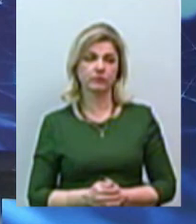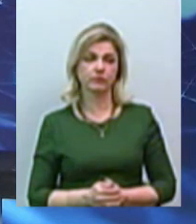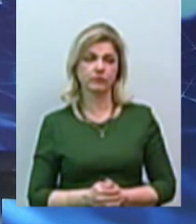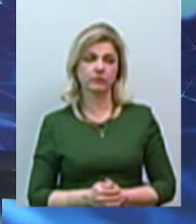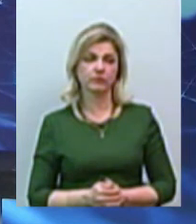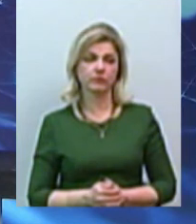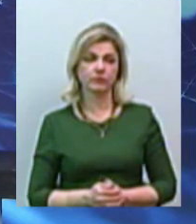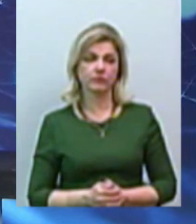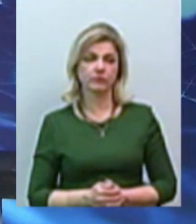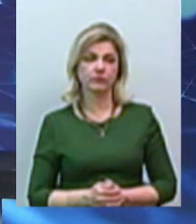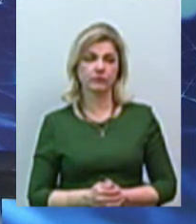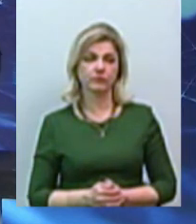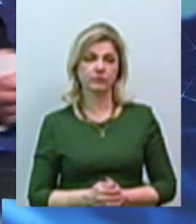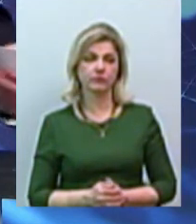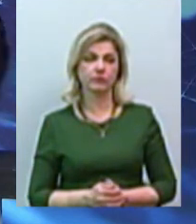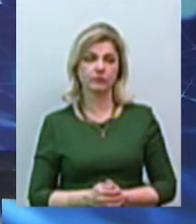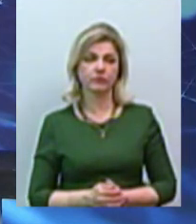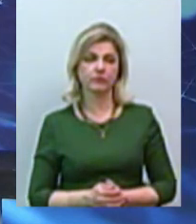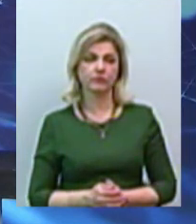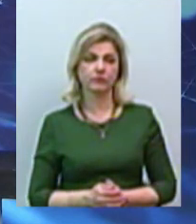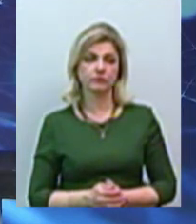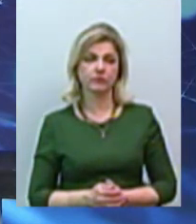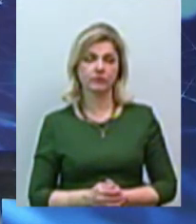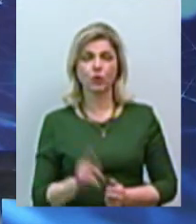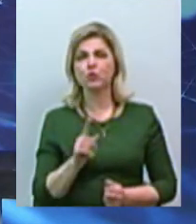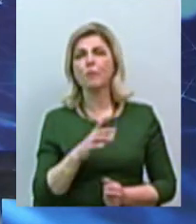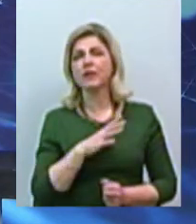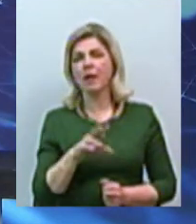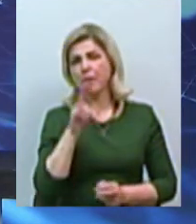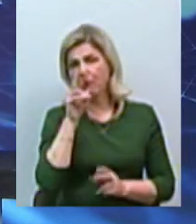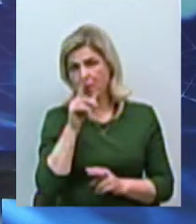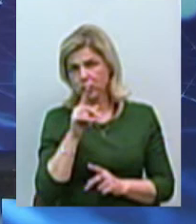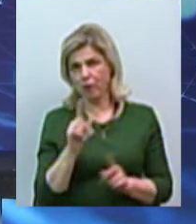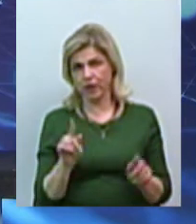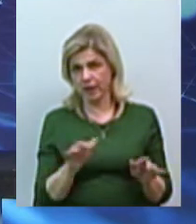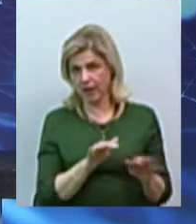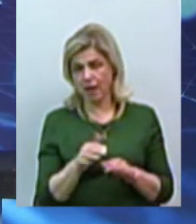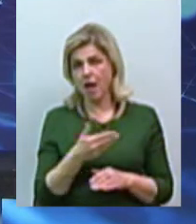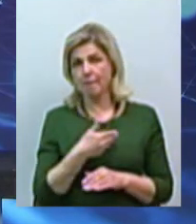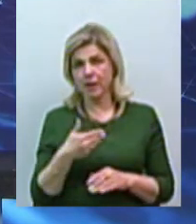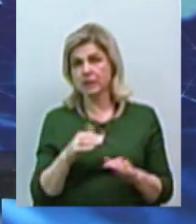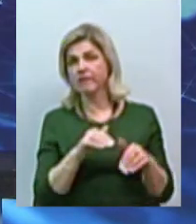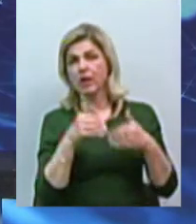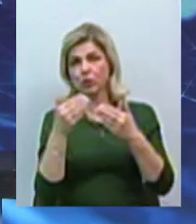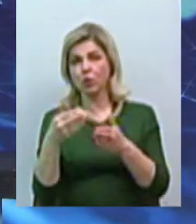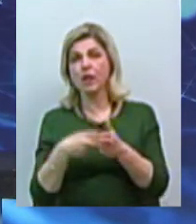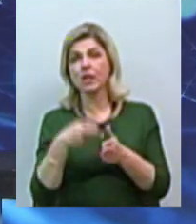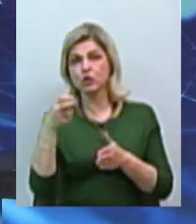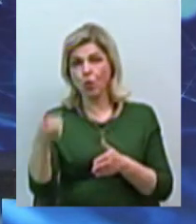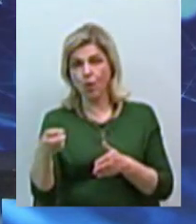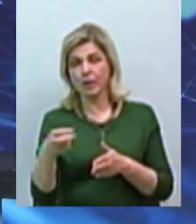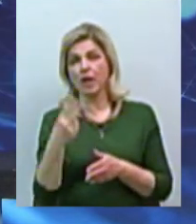випадок, щоб не бути, ну, щоб не зробити помилкових якихось дій, ми звернулися з листом